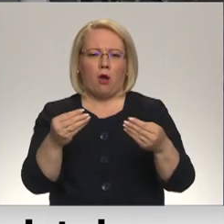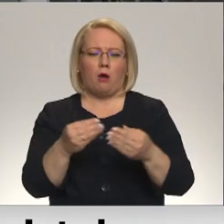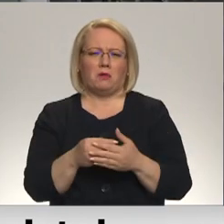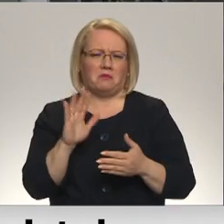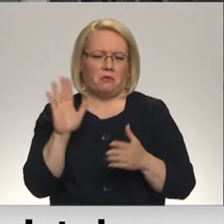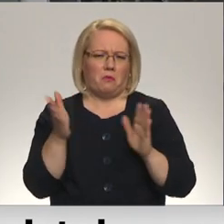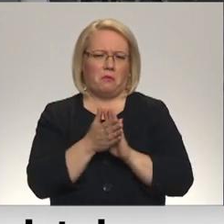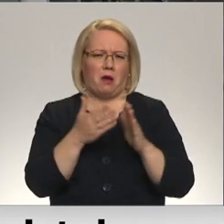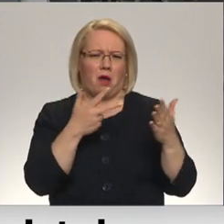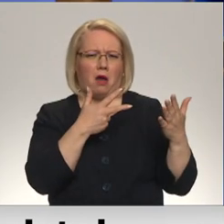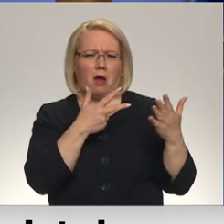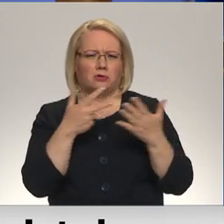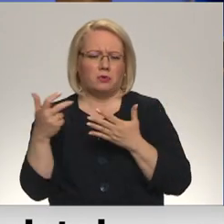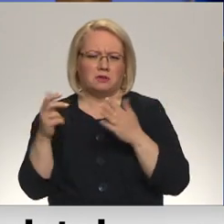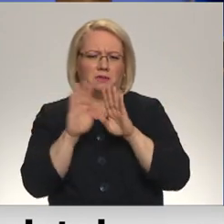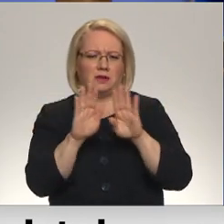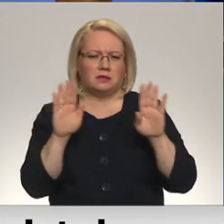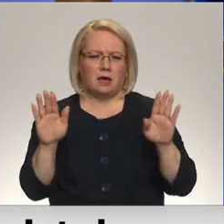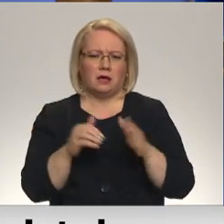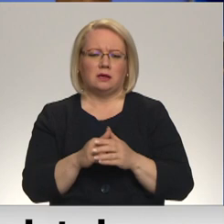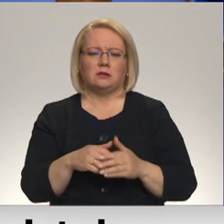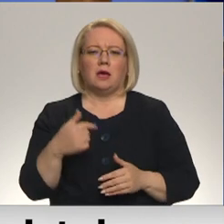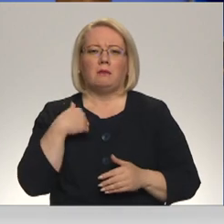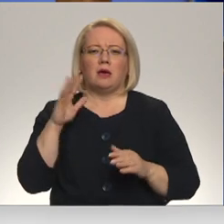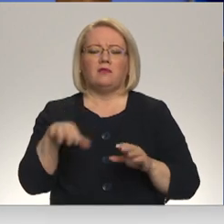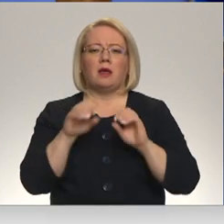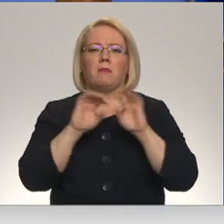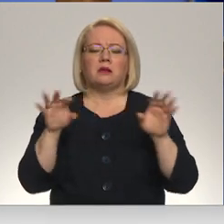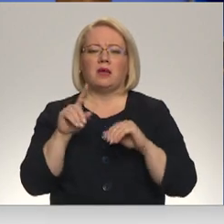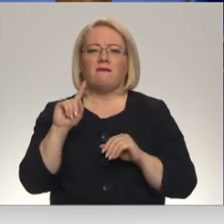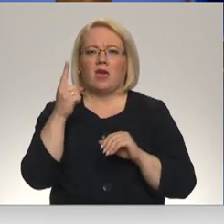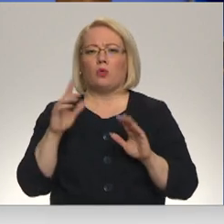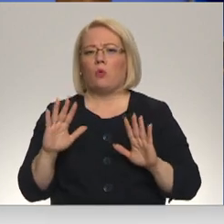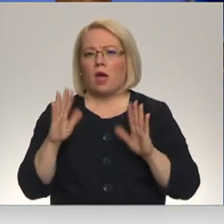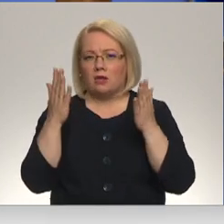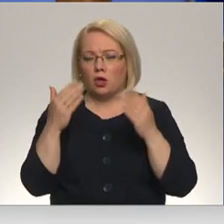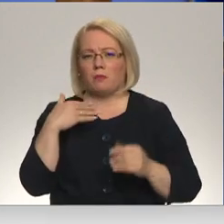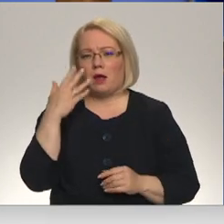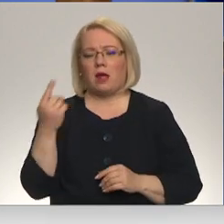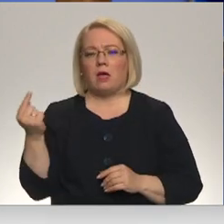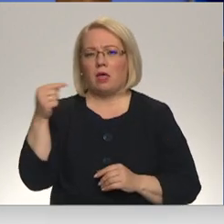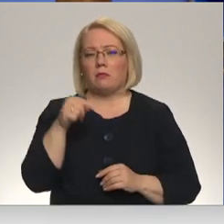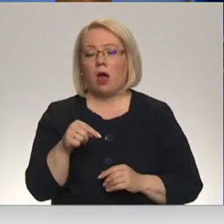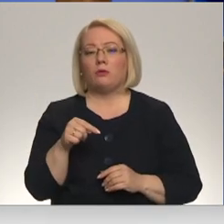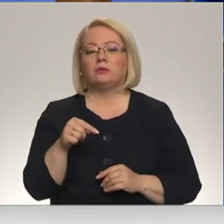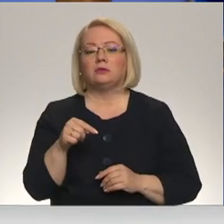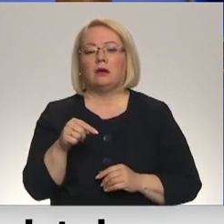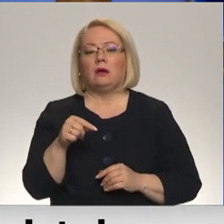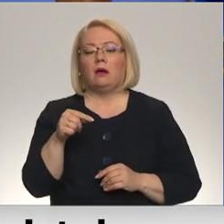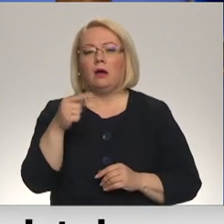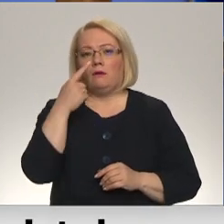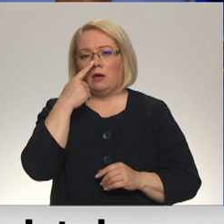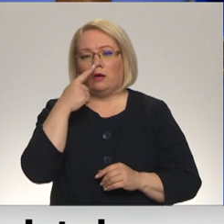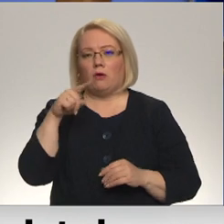izstodījis. Un es varu pasāstēt arī vienu gadījumu, kad atbraucanu Austarijas